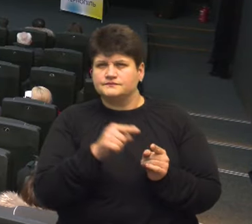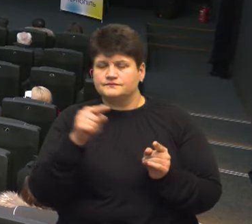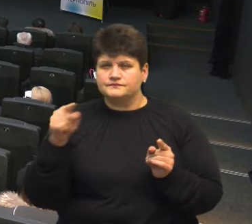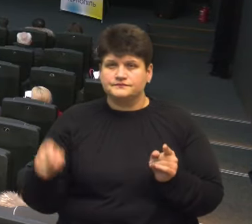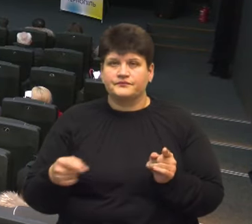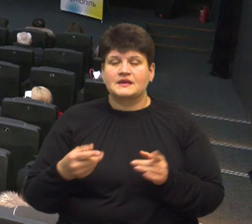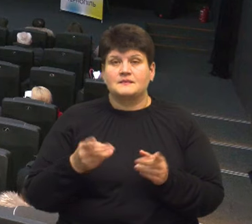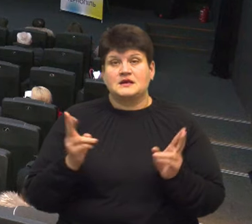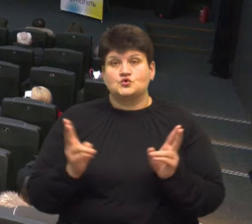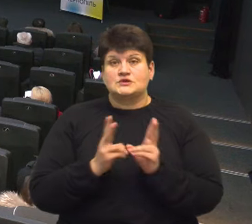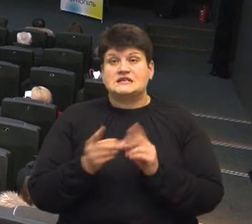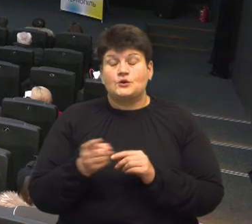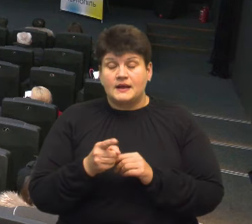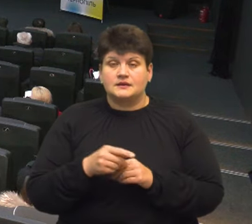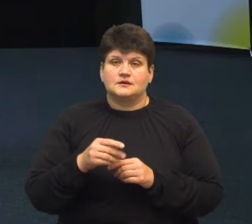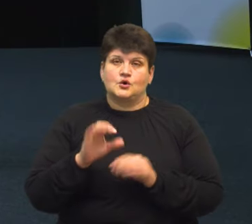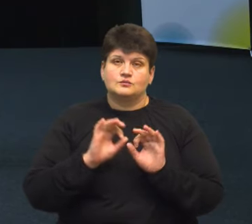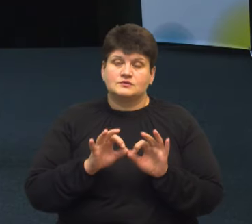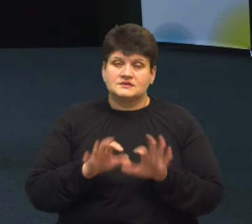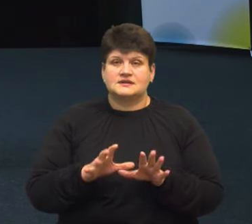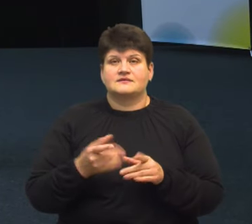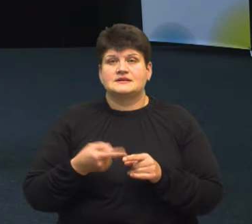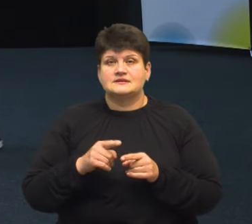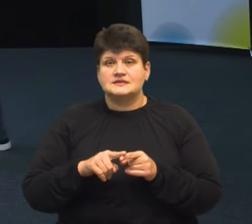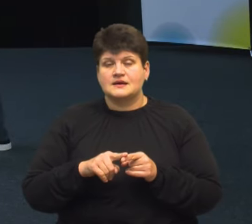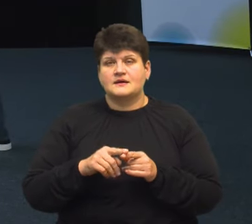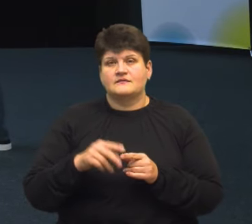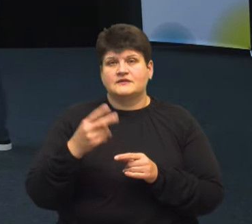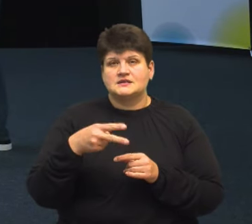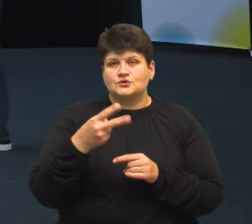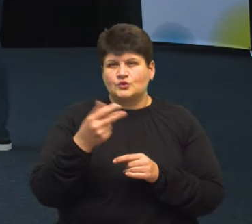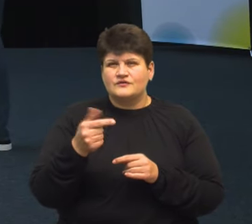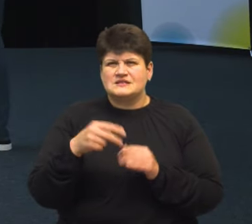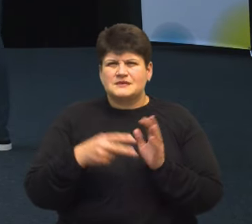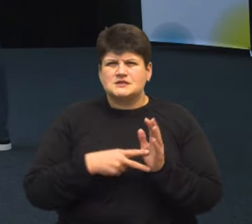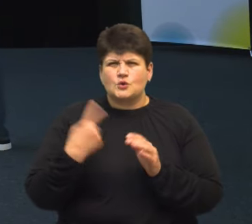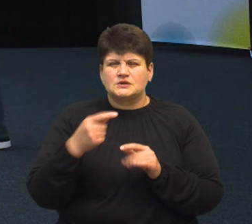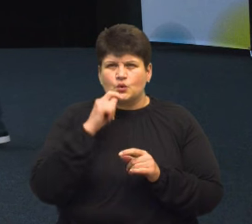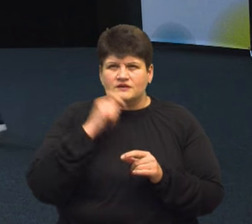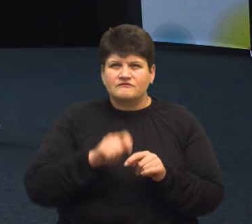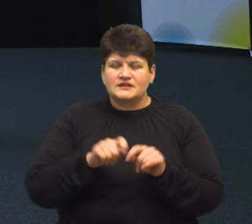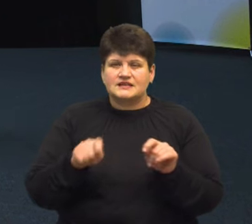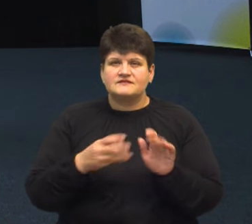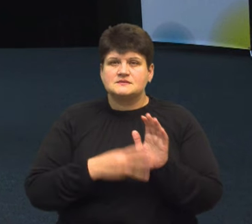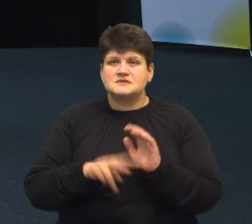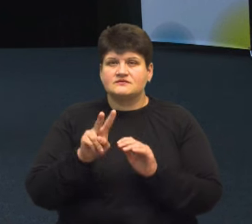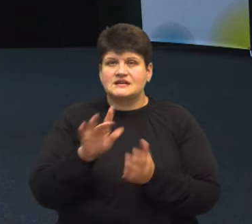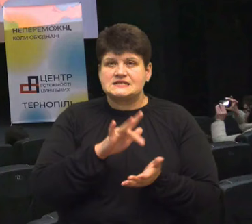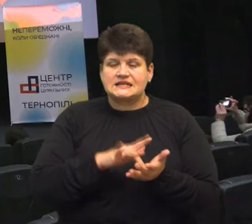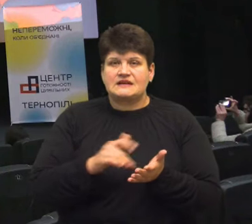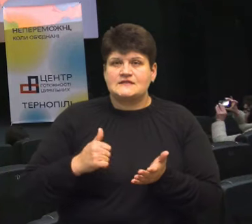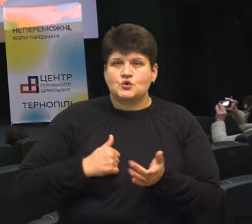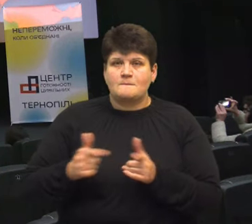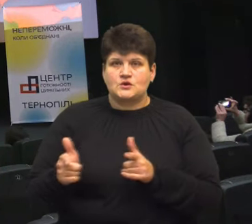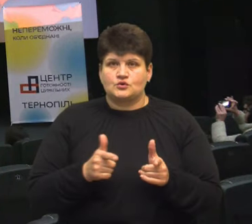тернополянами Сергій Притула розповів, відліта 2022 року у 18 областях України відкрили 82 центри військової підготовки.